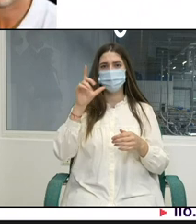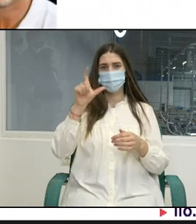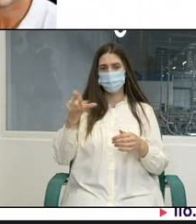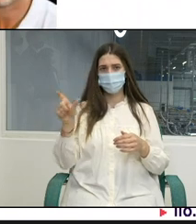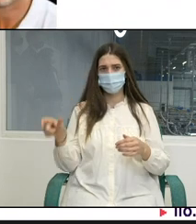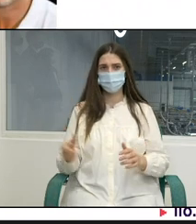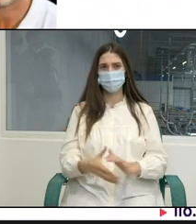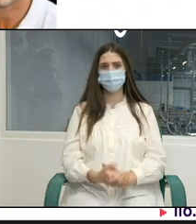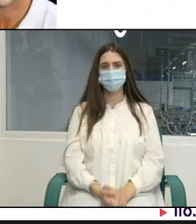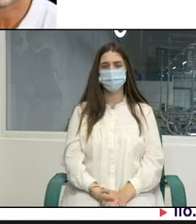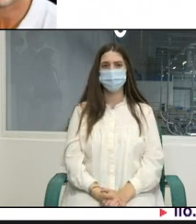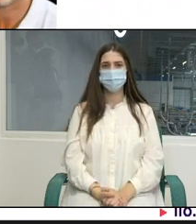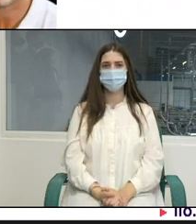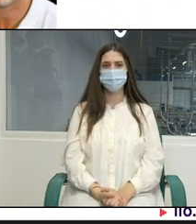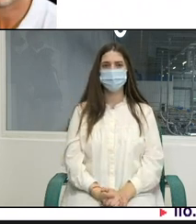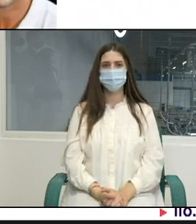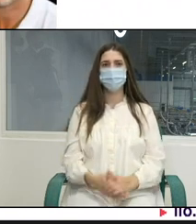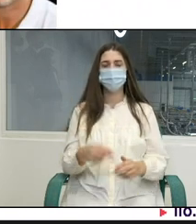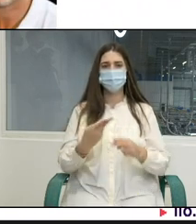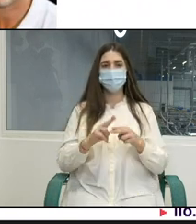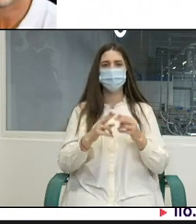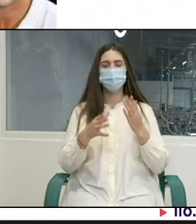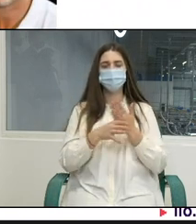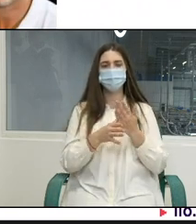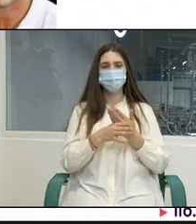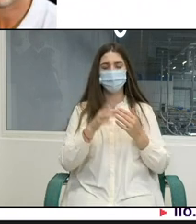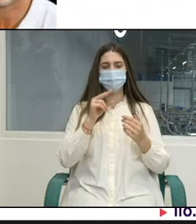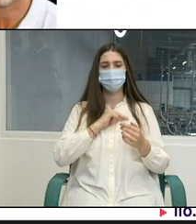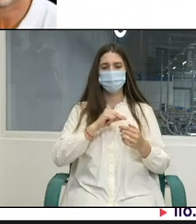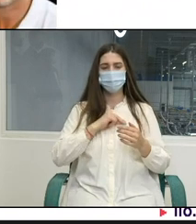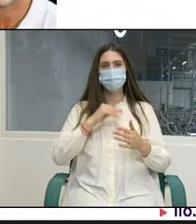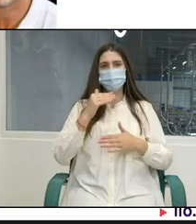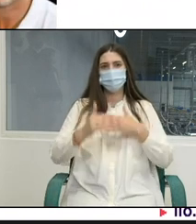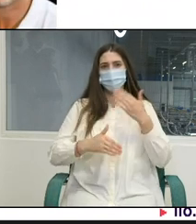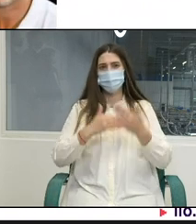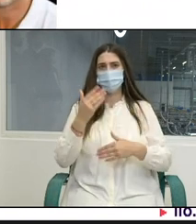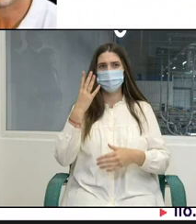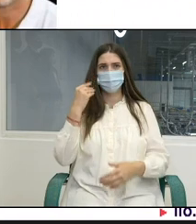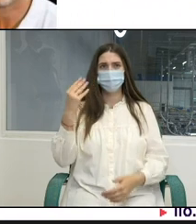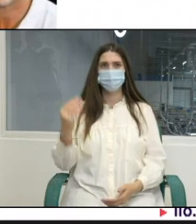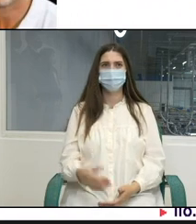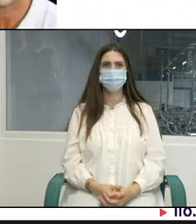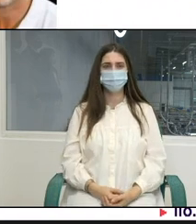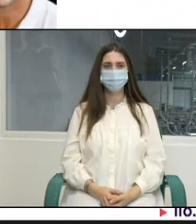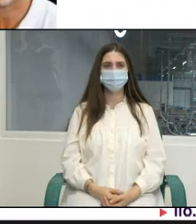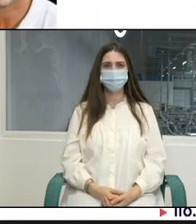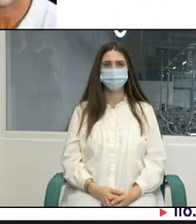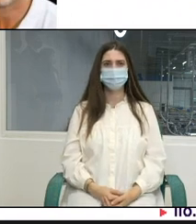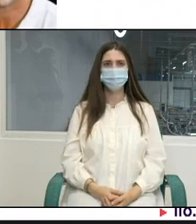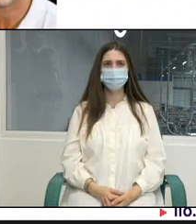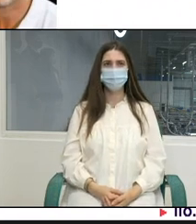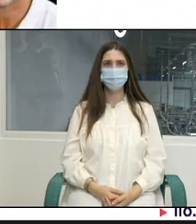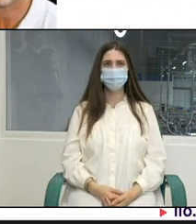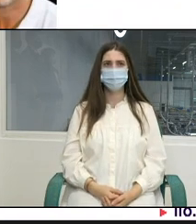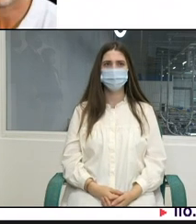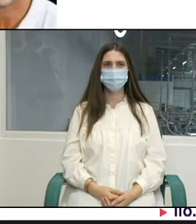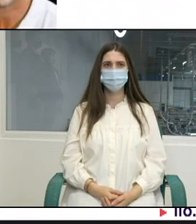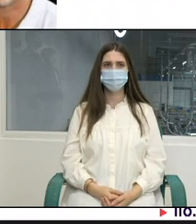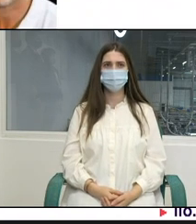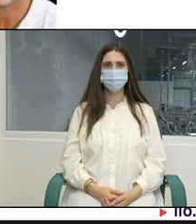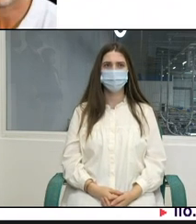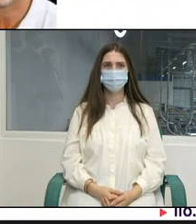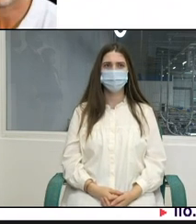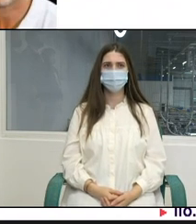dezvoltarea antreprenării adălui. Deci, ce este acest program de țară privind munca decentă pentru cei care sunt noi